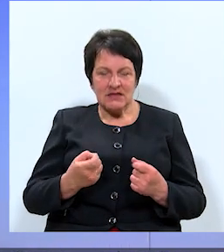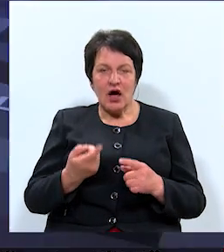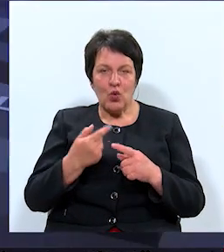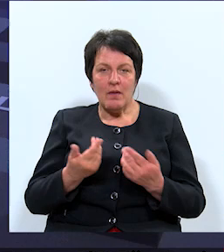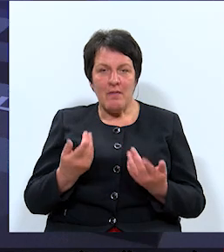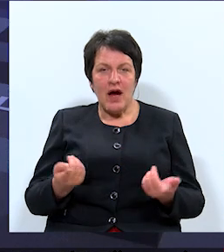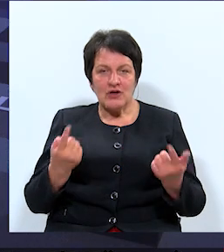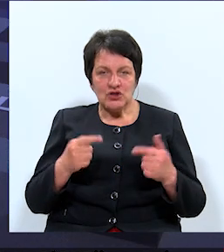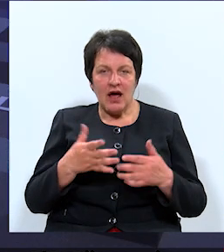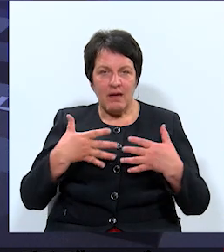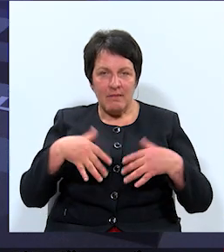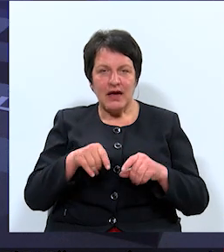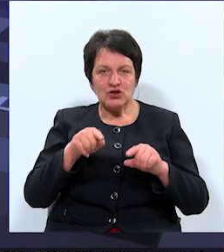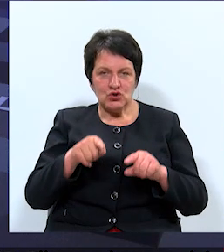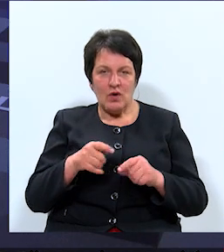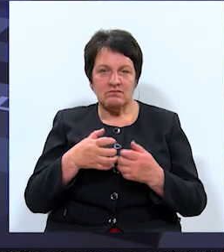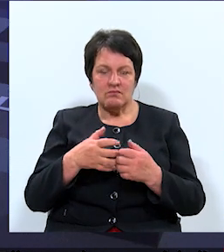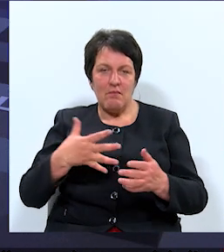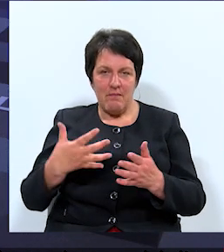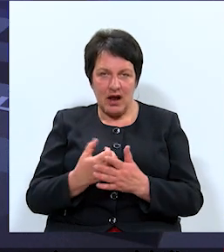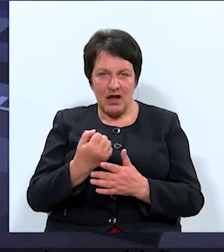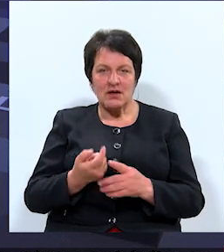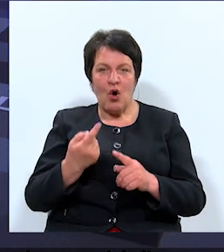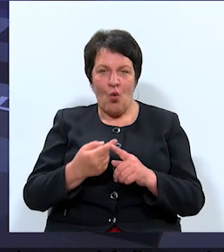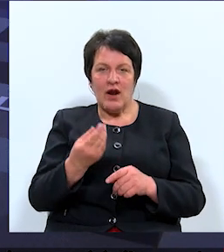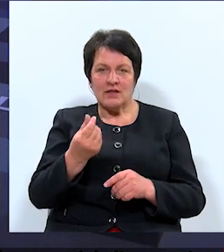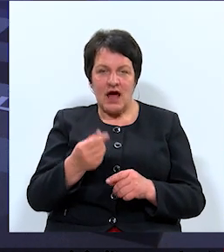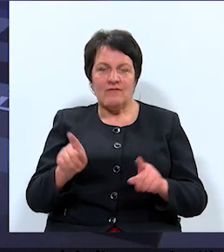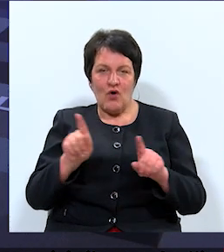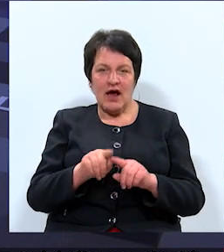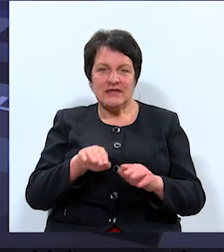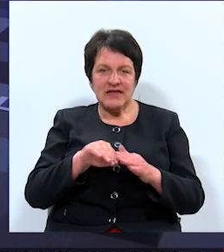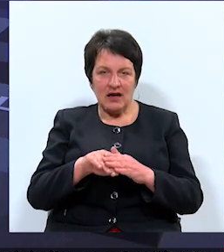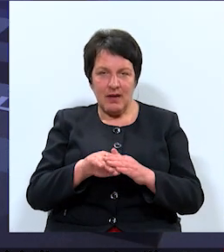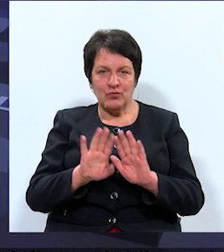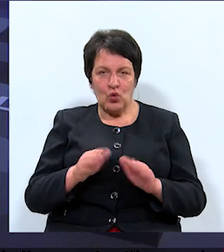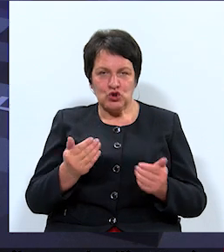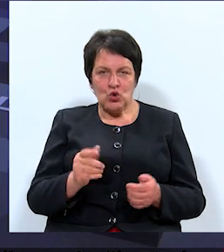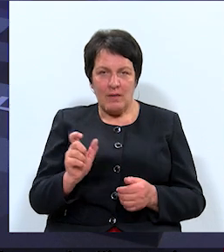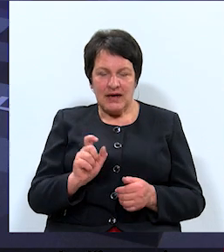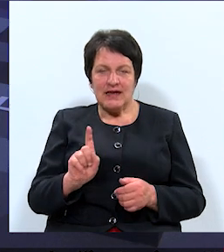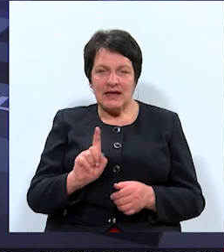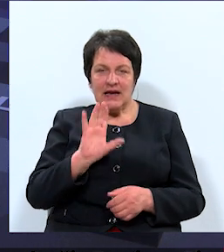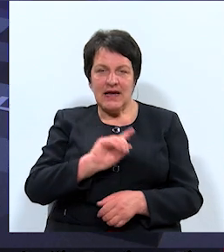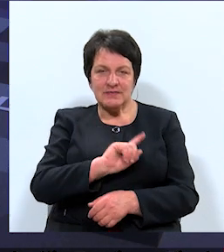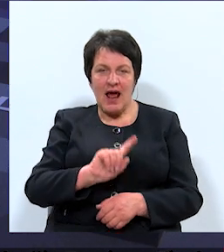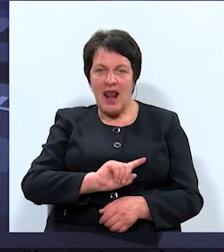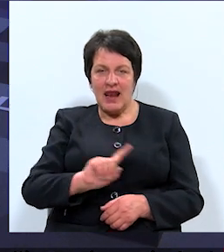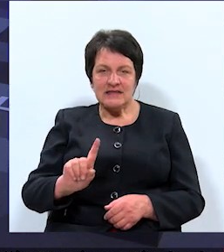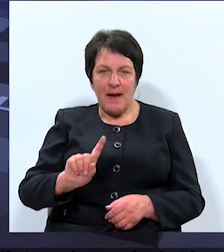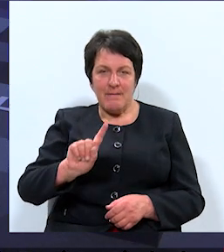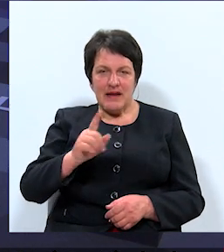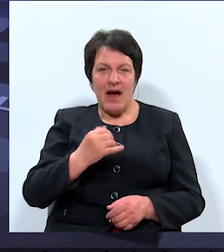mēs to panācām un tarifu arī saglabājām. Uz dotu momentu ir iespēja līdz 1.